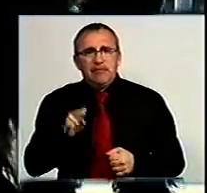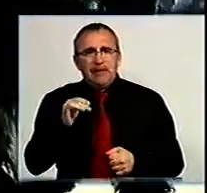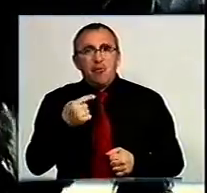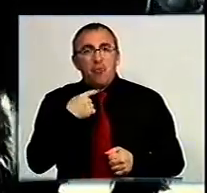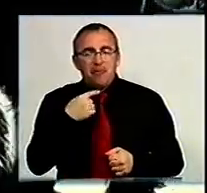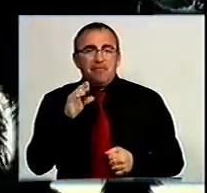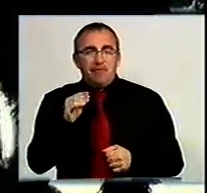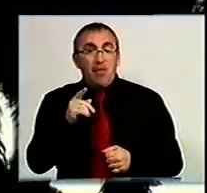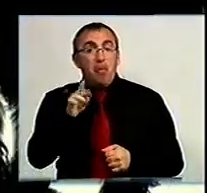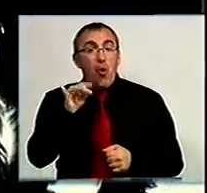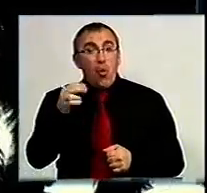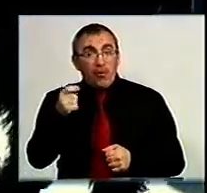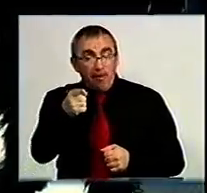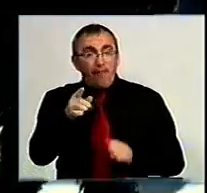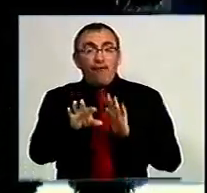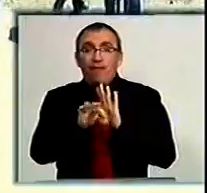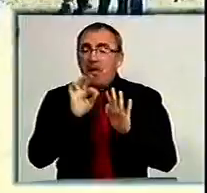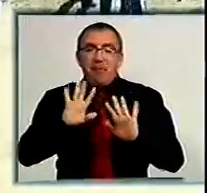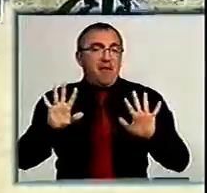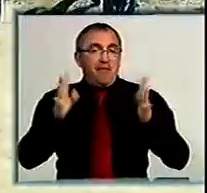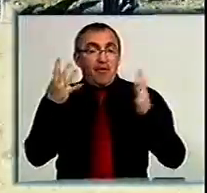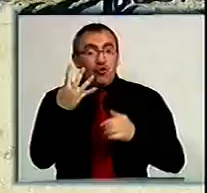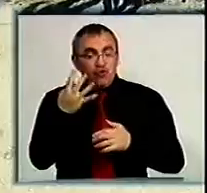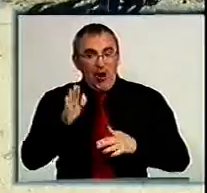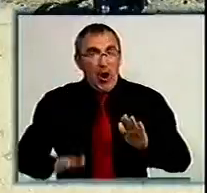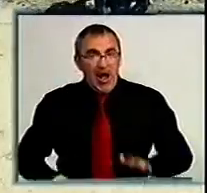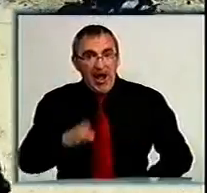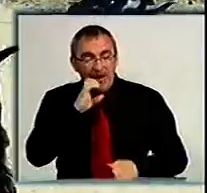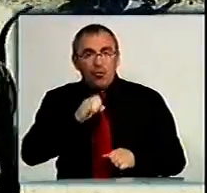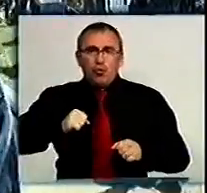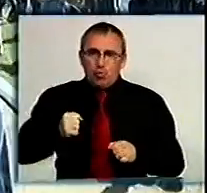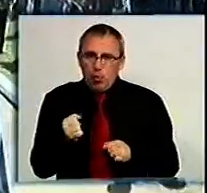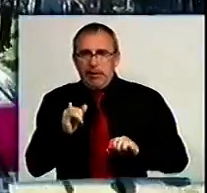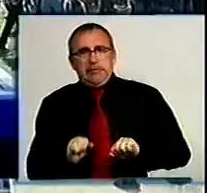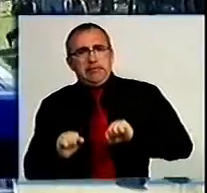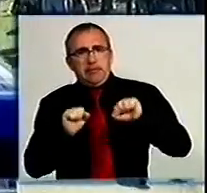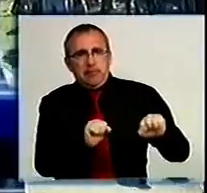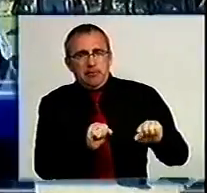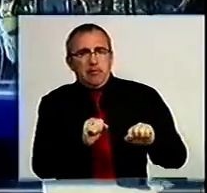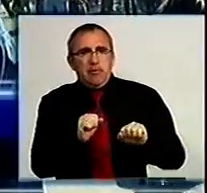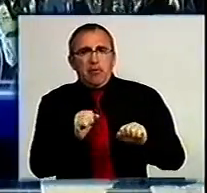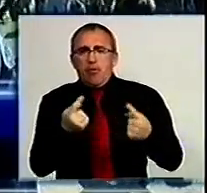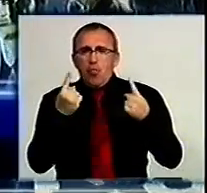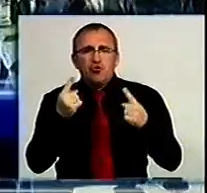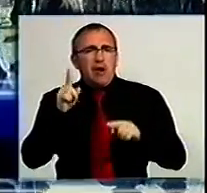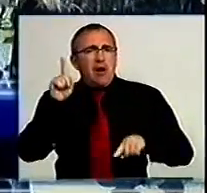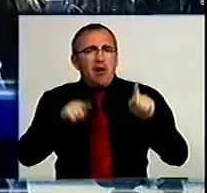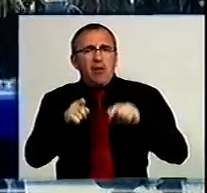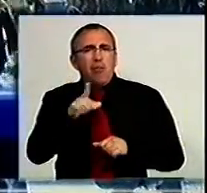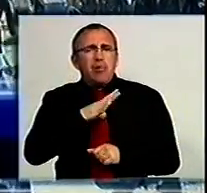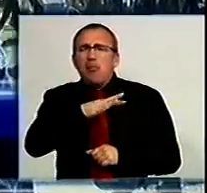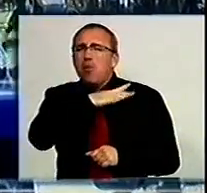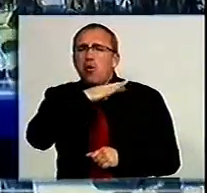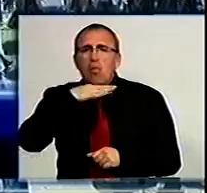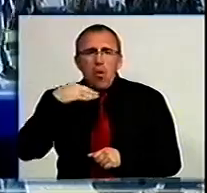Цю породу, розповідає власник, вибрав не випадково. Чотирилапа йому і друг, і захисник. Більша рідкость тепер. Раніше їх було дуже